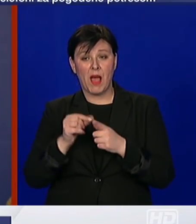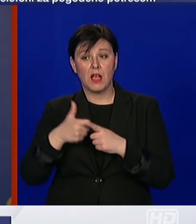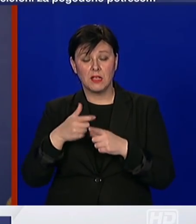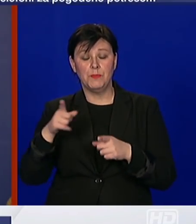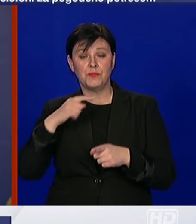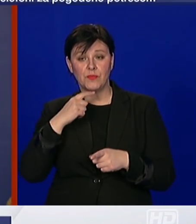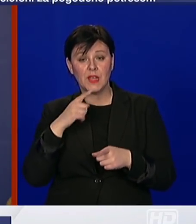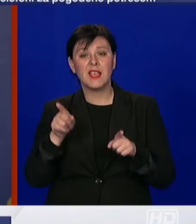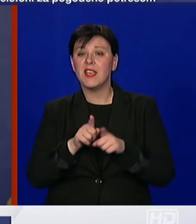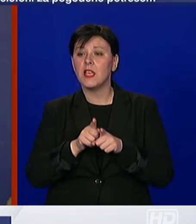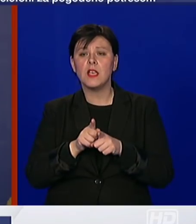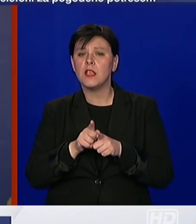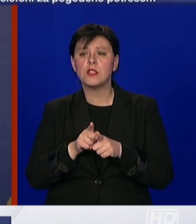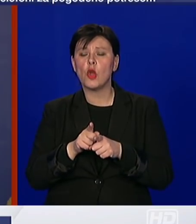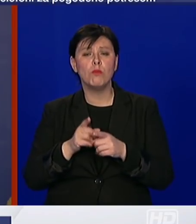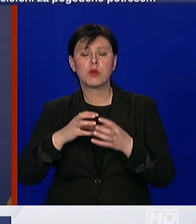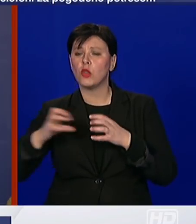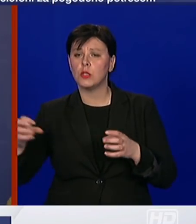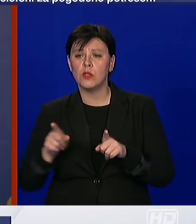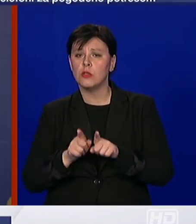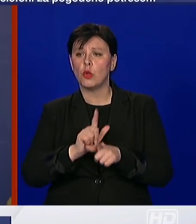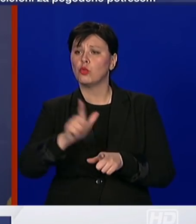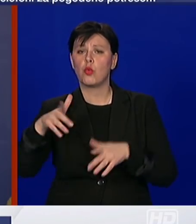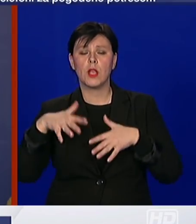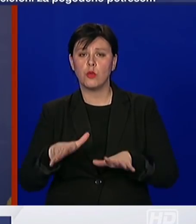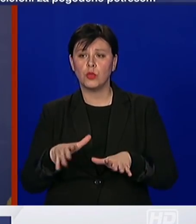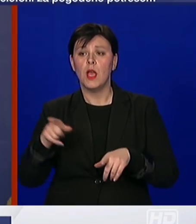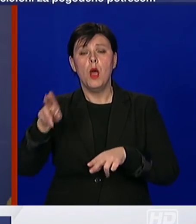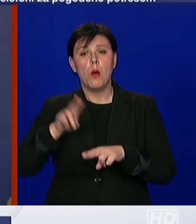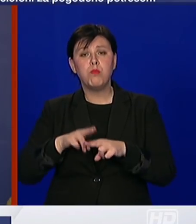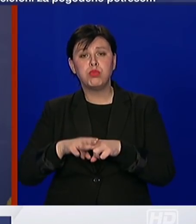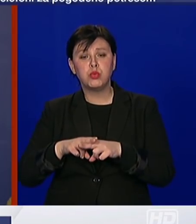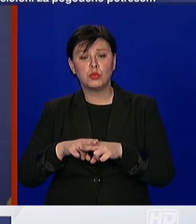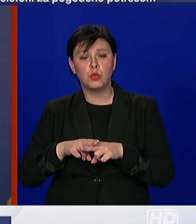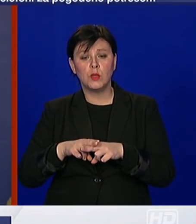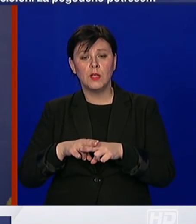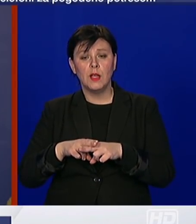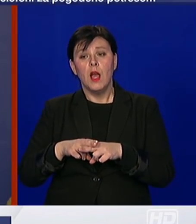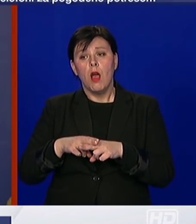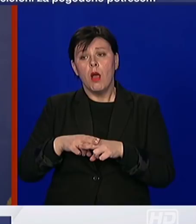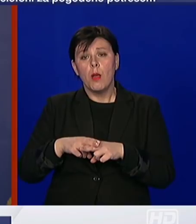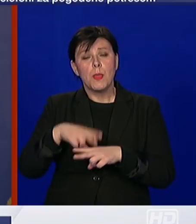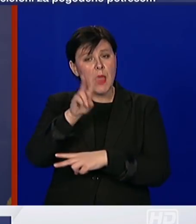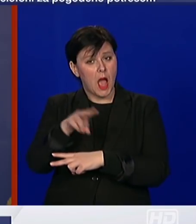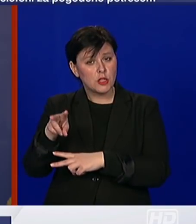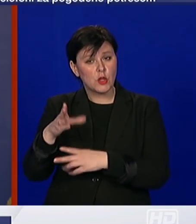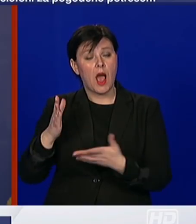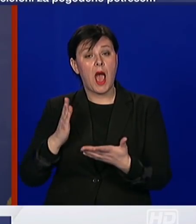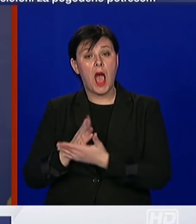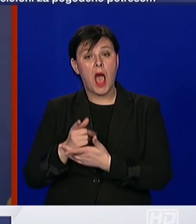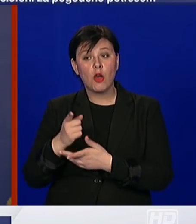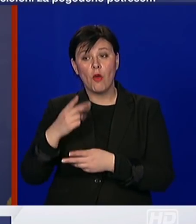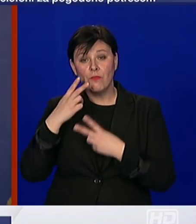principu kao i svi ostali. Oni će biti stavljeni pod nadzor, ukoliko se bude